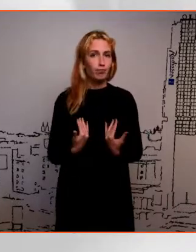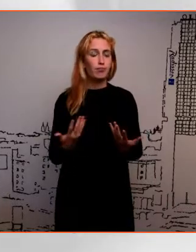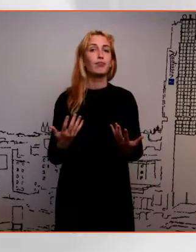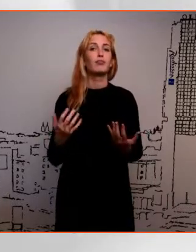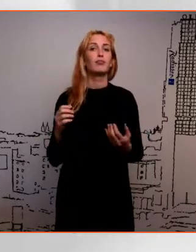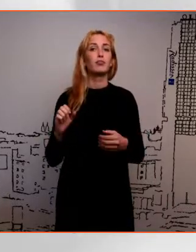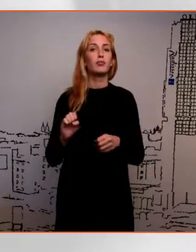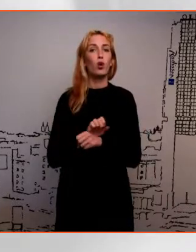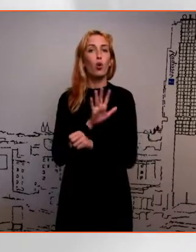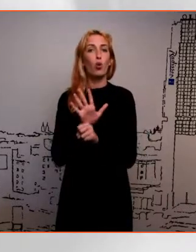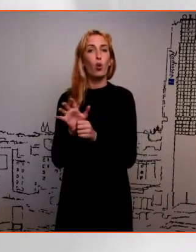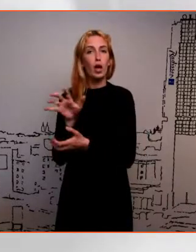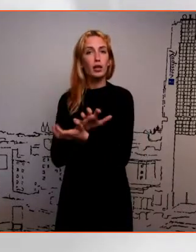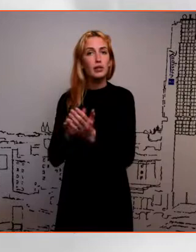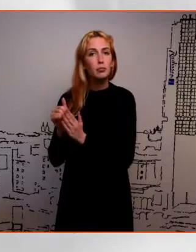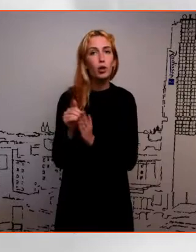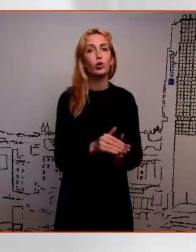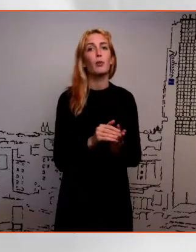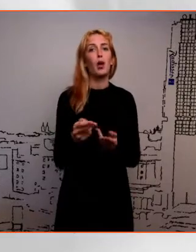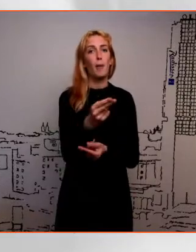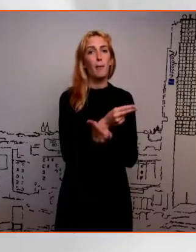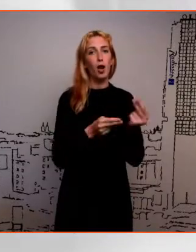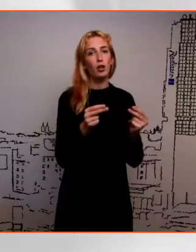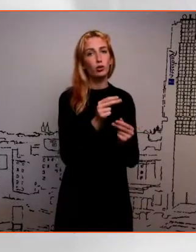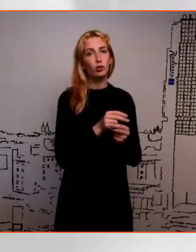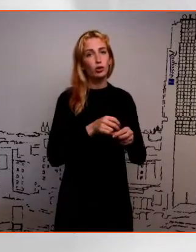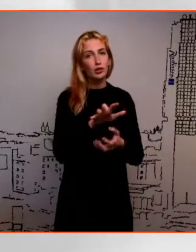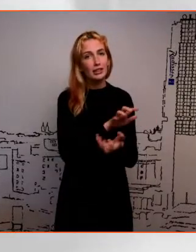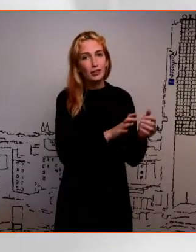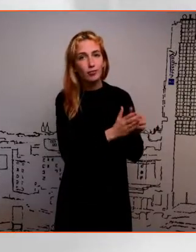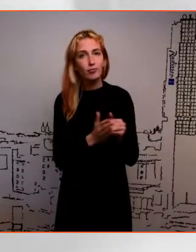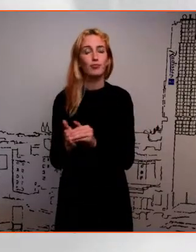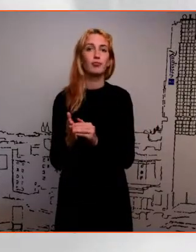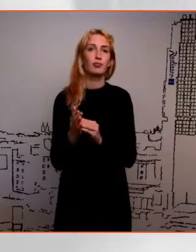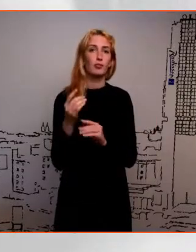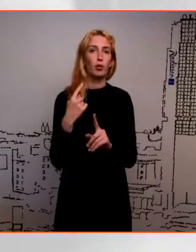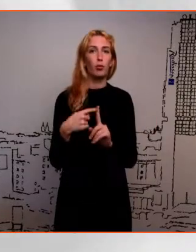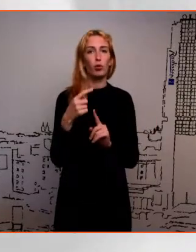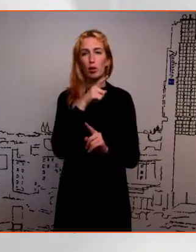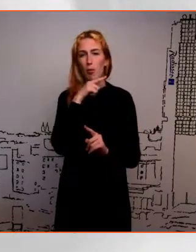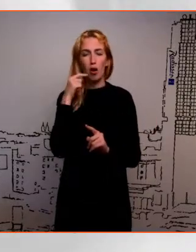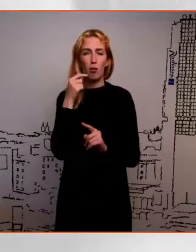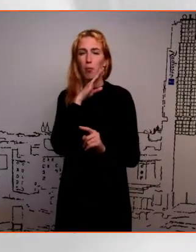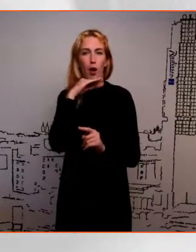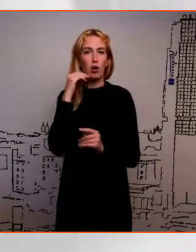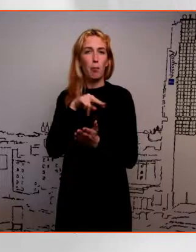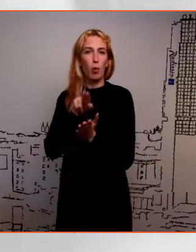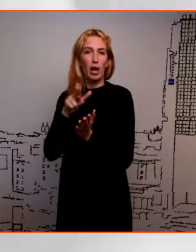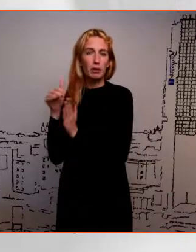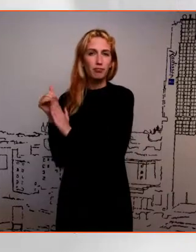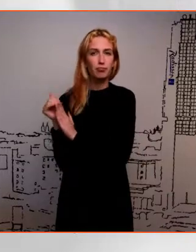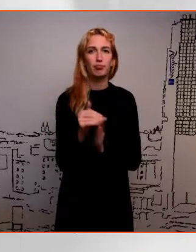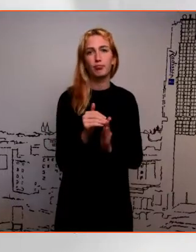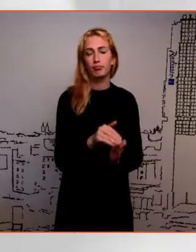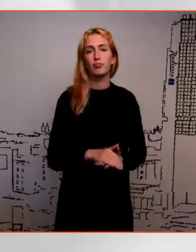rungi alla, jäänud majandusturutise rungi alla ja jäänud paljude-paljude kitsaskohtade probleemide alla. Et